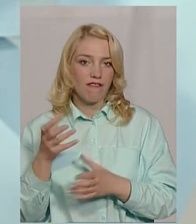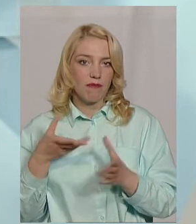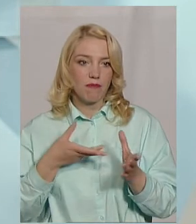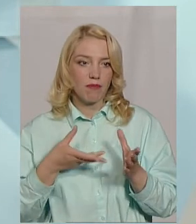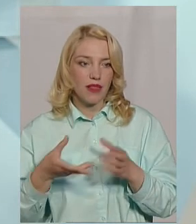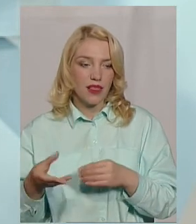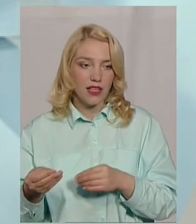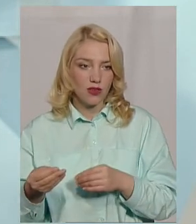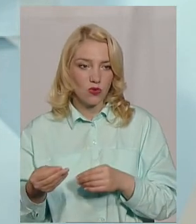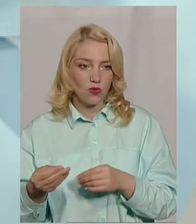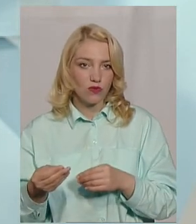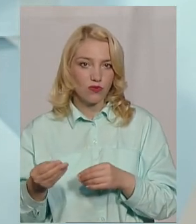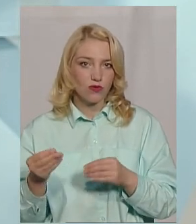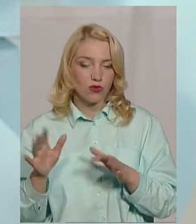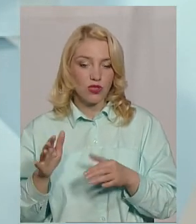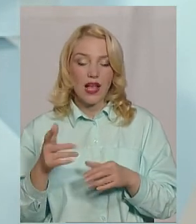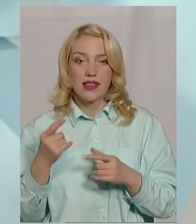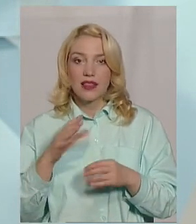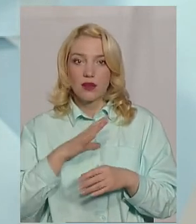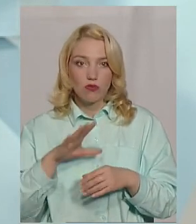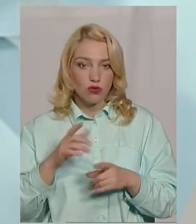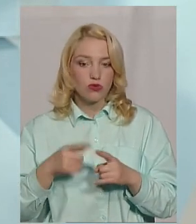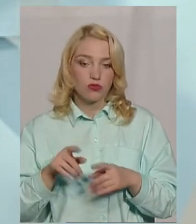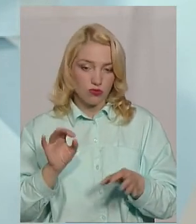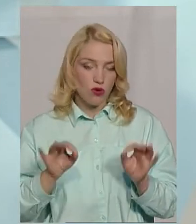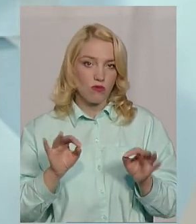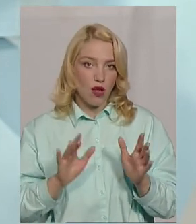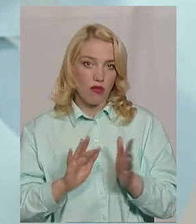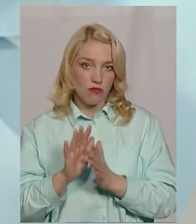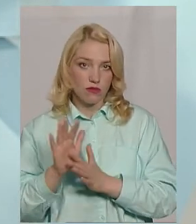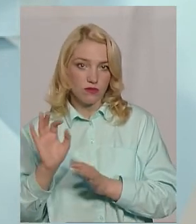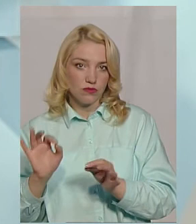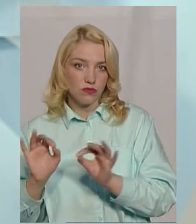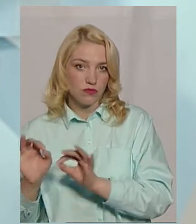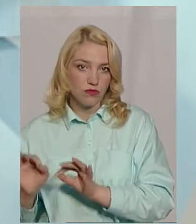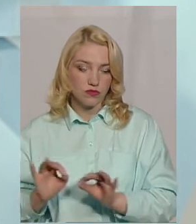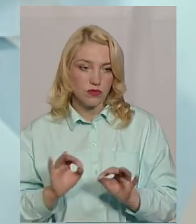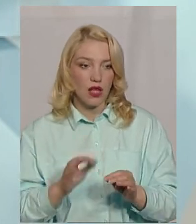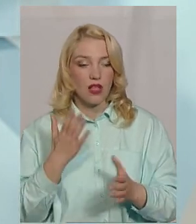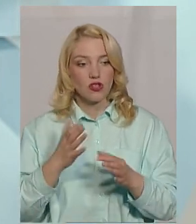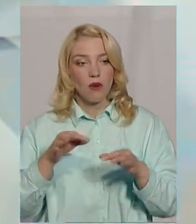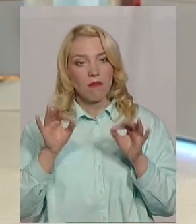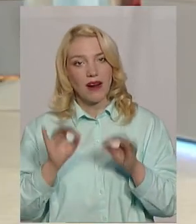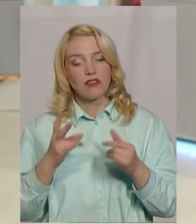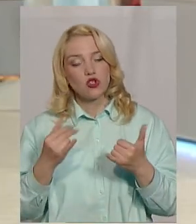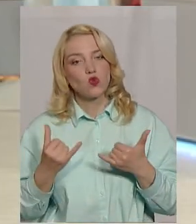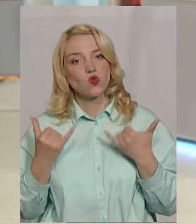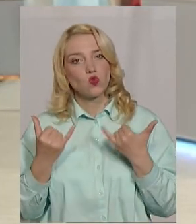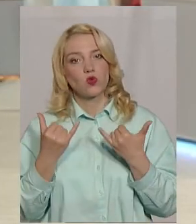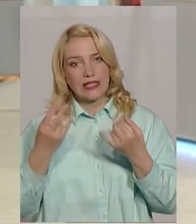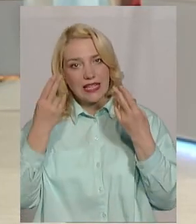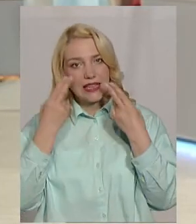принципі, культури розвиваються нормально, особливо, якщо вони посаджені по сучасних